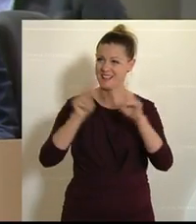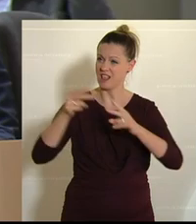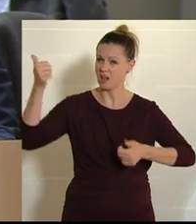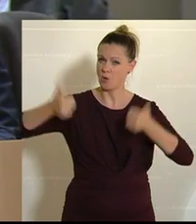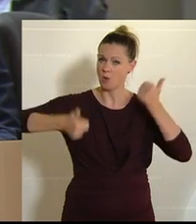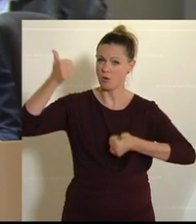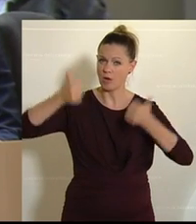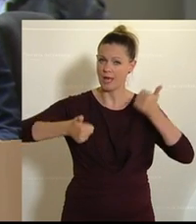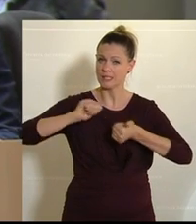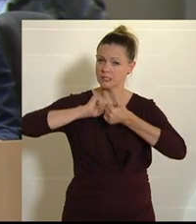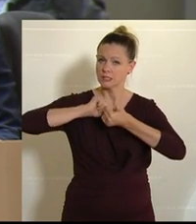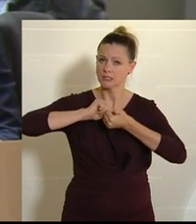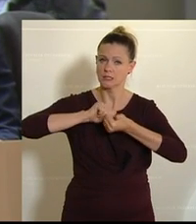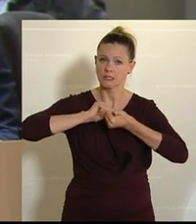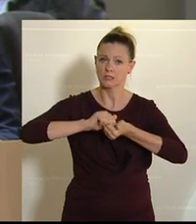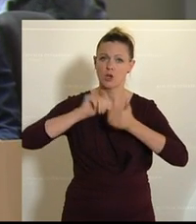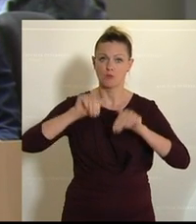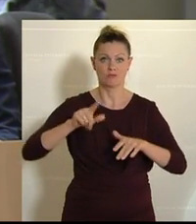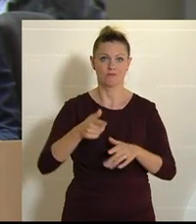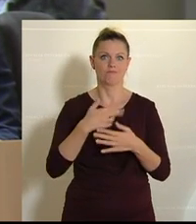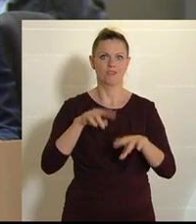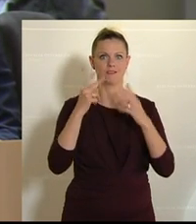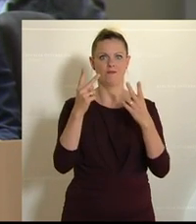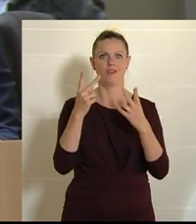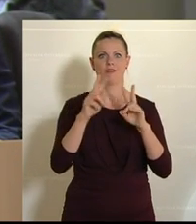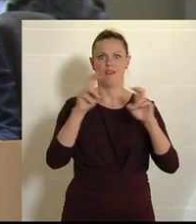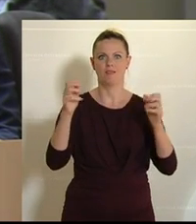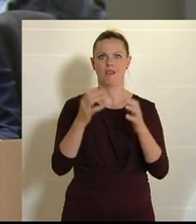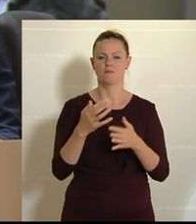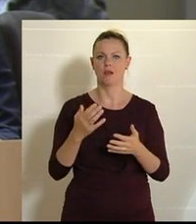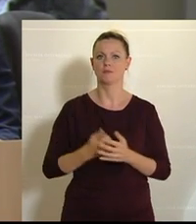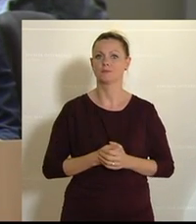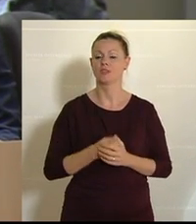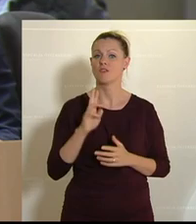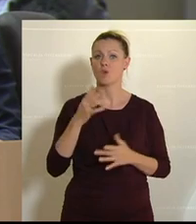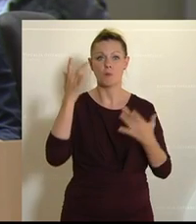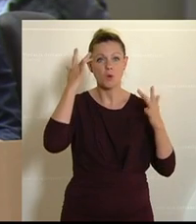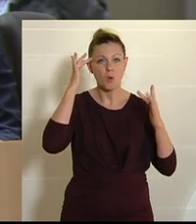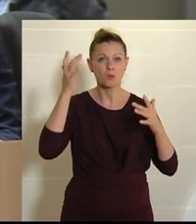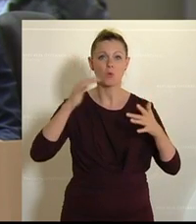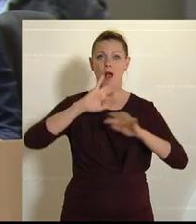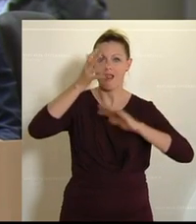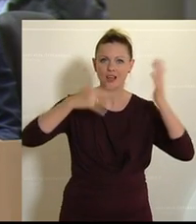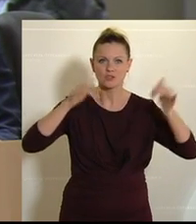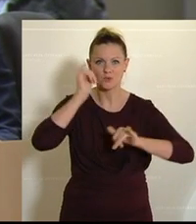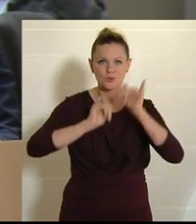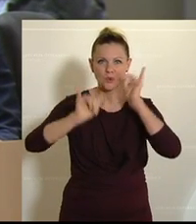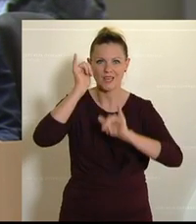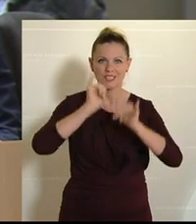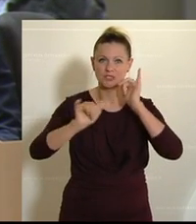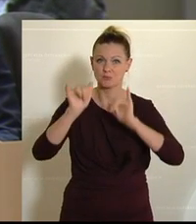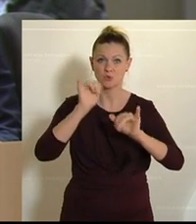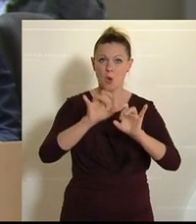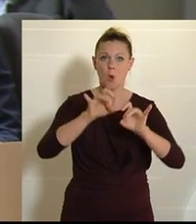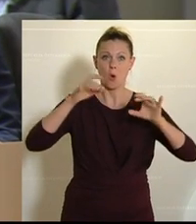Konkurrenz kämpft. Das wird überhaupt die entscheidende Frage sein, denn es wird keine Kulturlandschaft, keinen Tourismus ohne Berglandwirtschaft